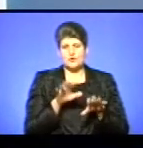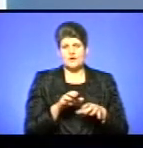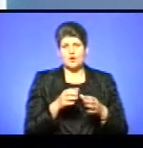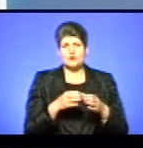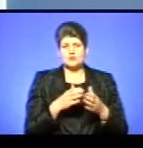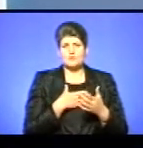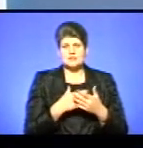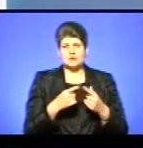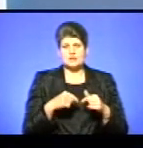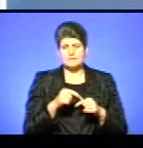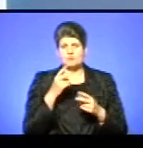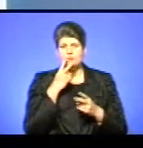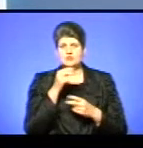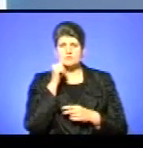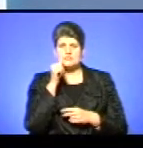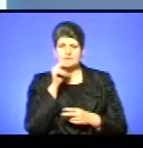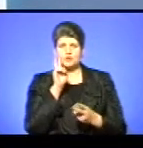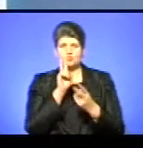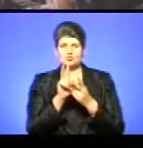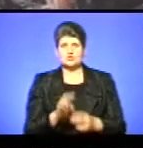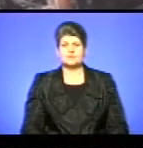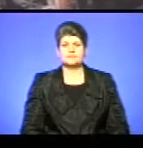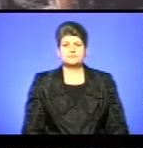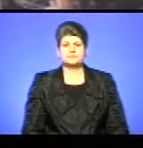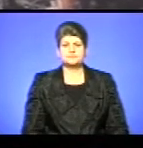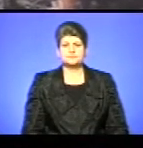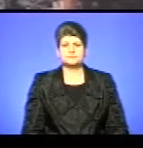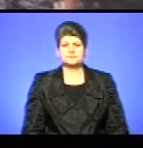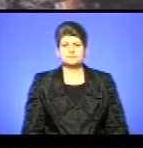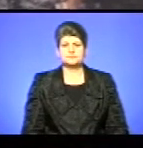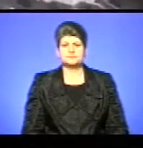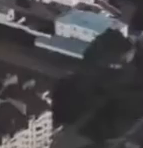А ми з вами побачимось завтра. До зустрічі! Дякую!